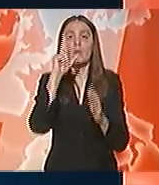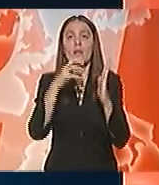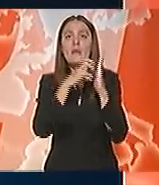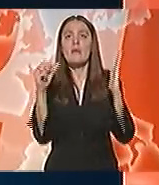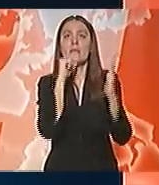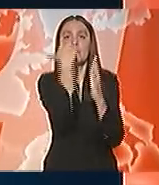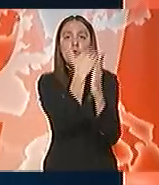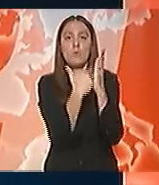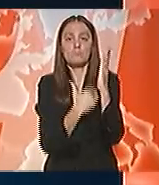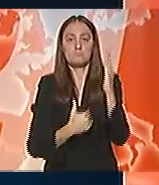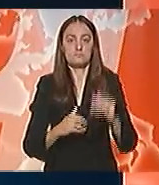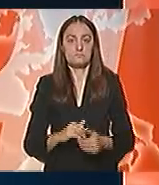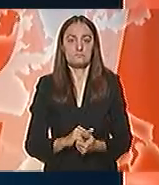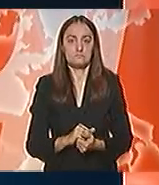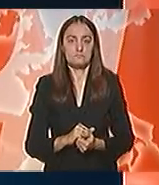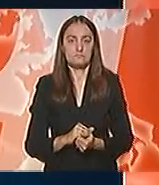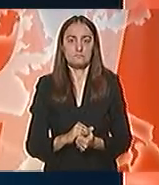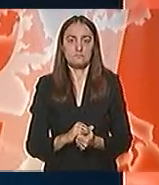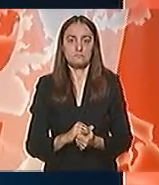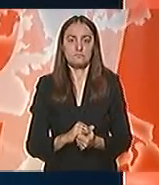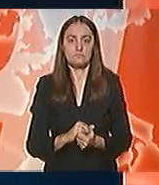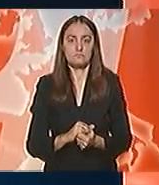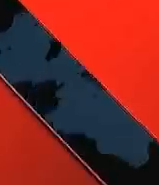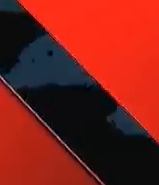možete pratiti u nastavku ovih vesti na našem infokanalu.